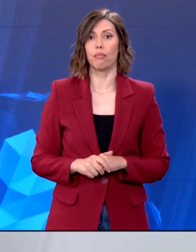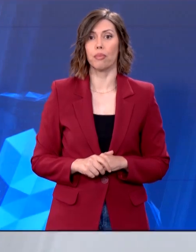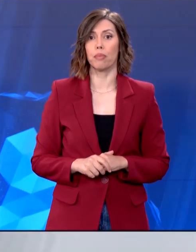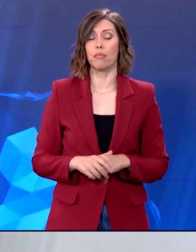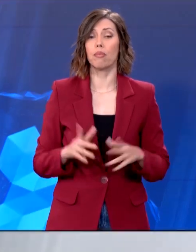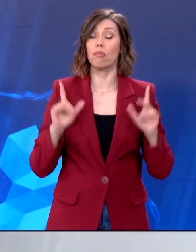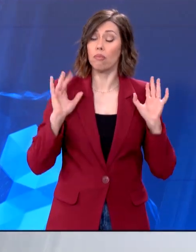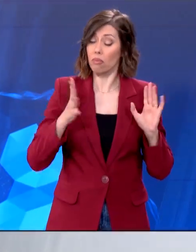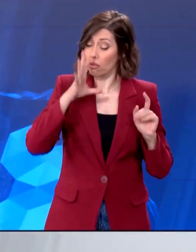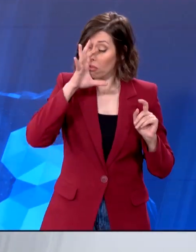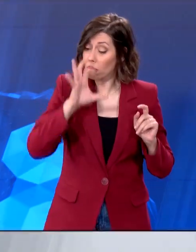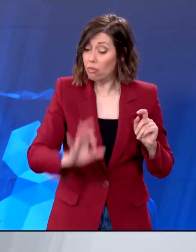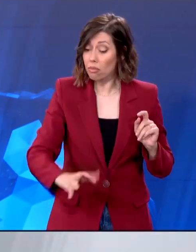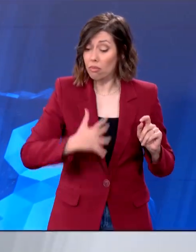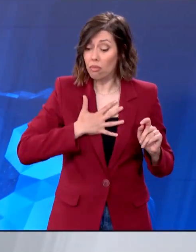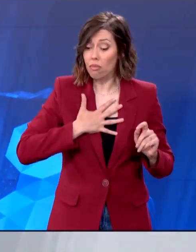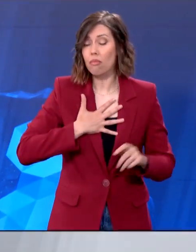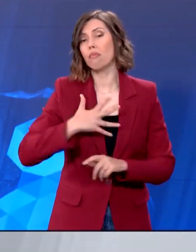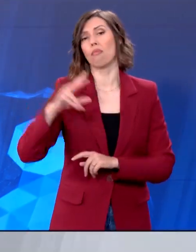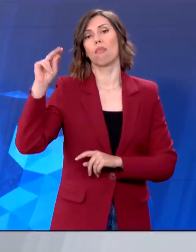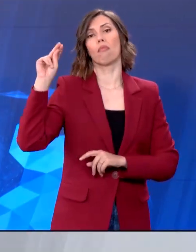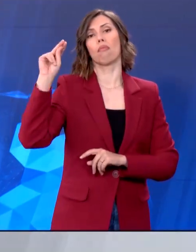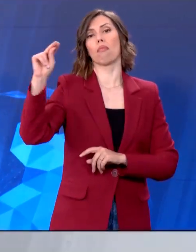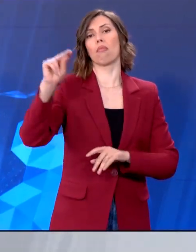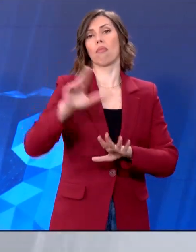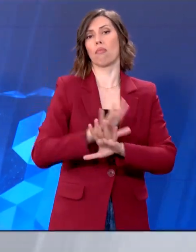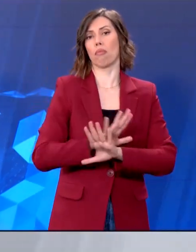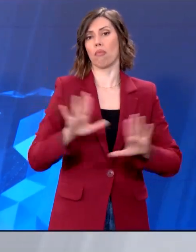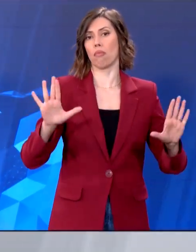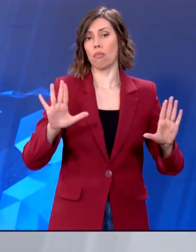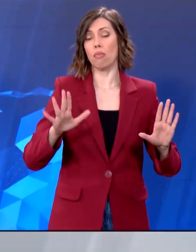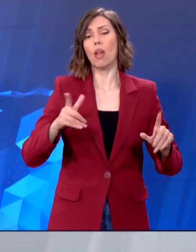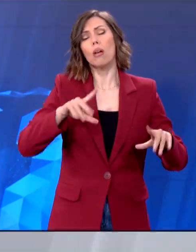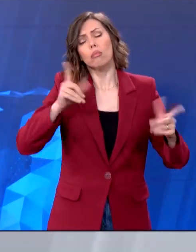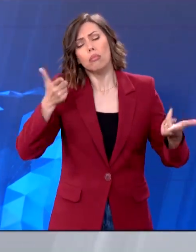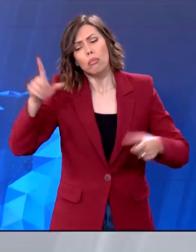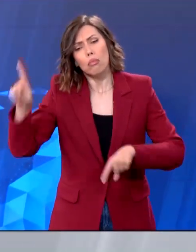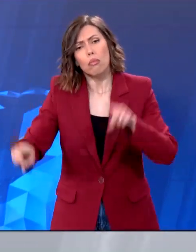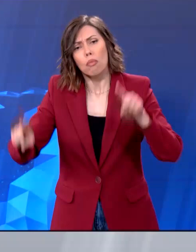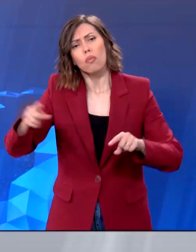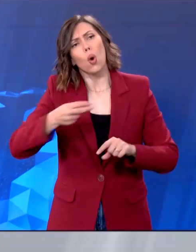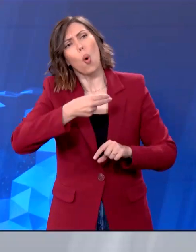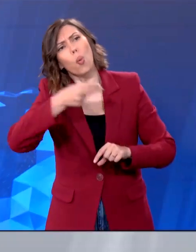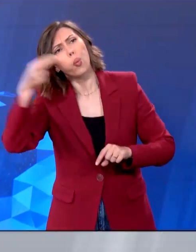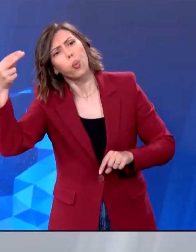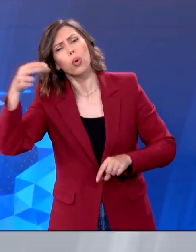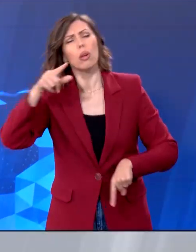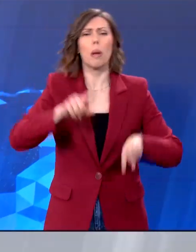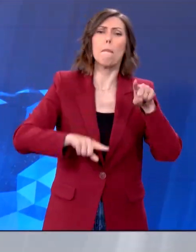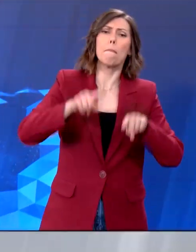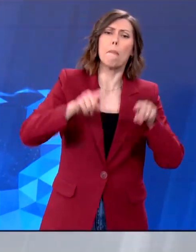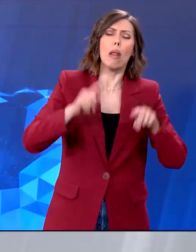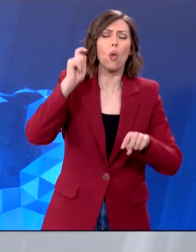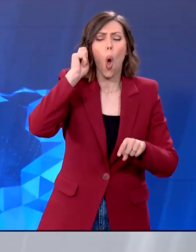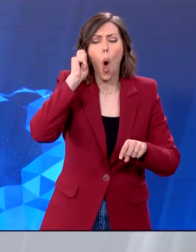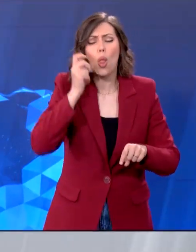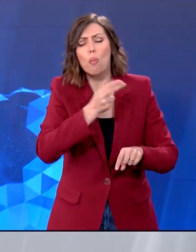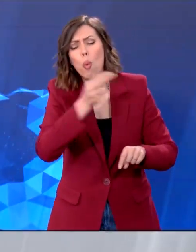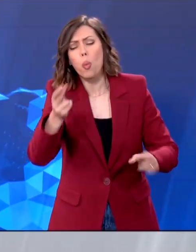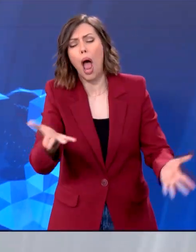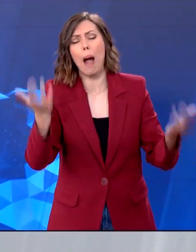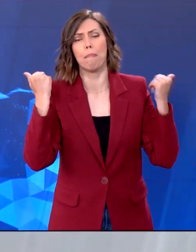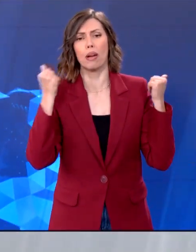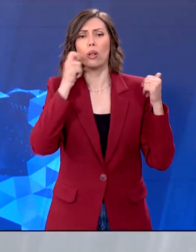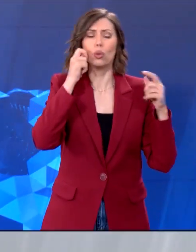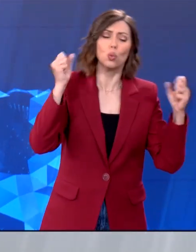Σας δίνω το λόγο της τιμής μου σε αυτό. Εφώνυμους και ανώνυμους. Διαζώσεις και διαδικτυακά.